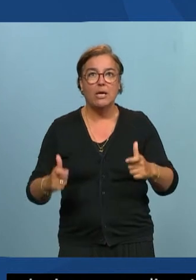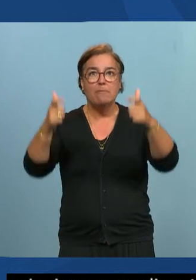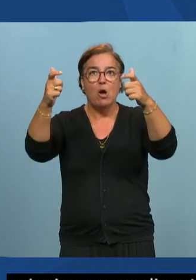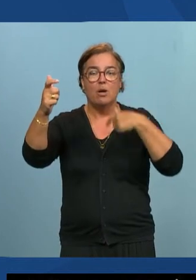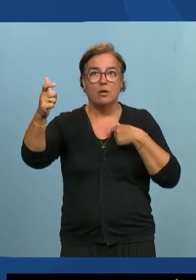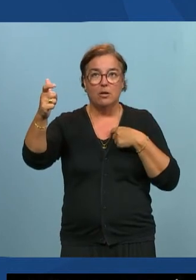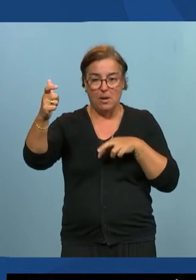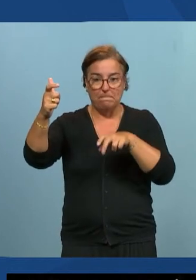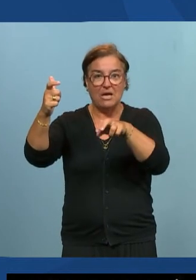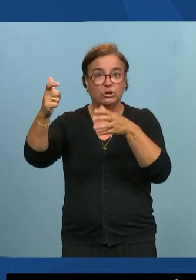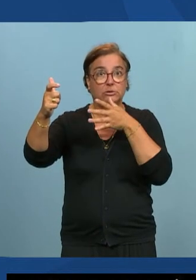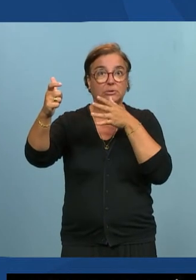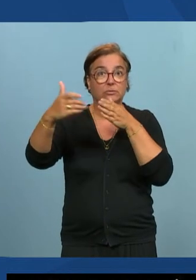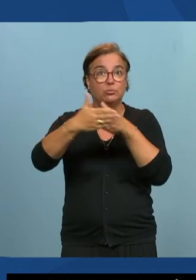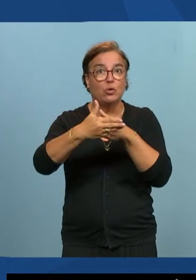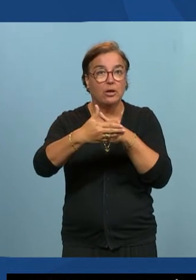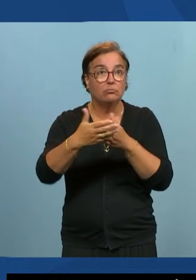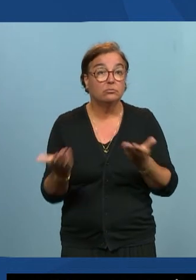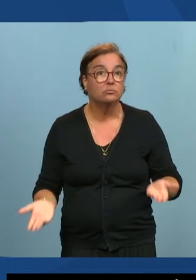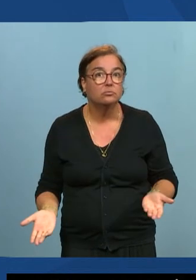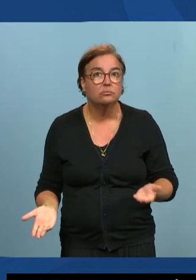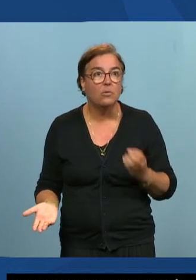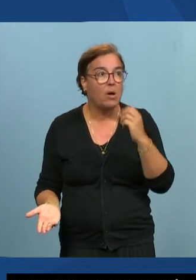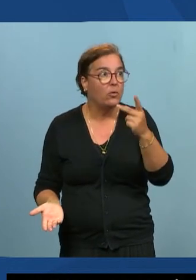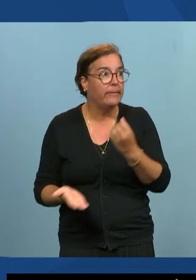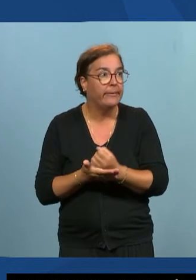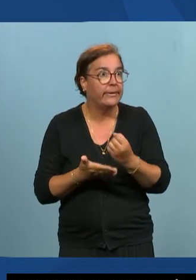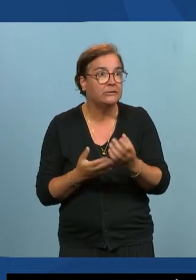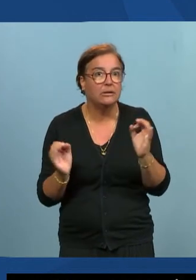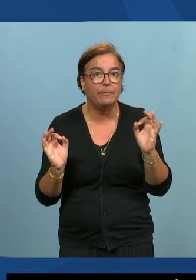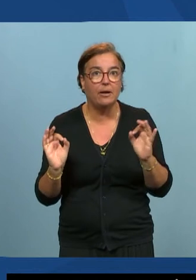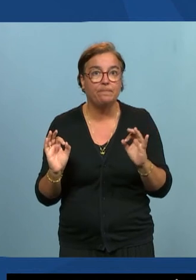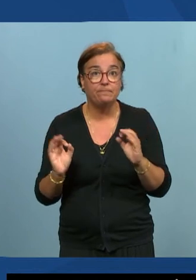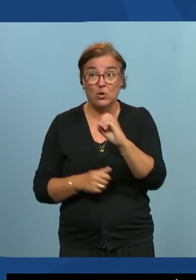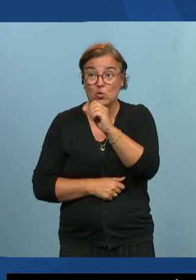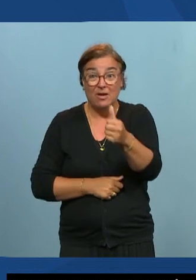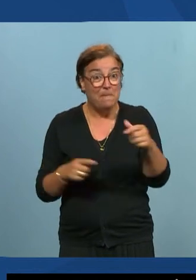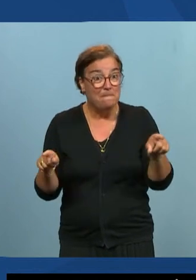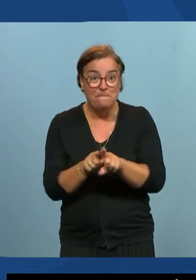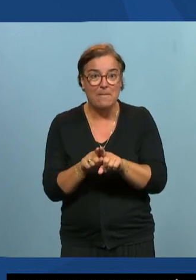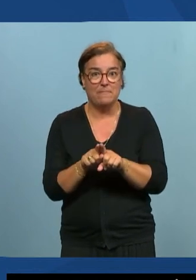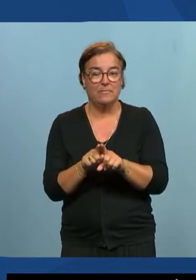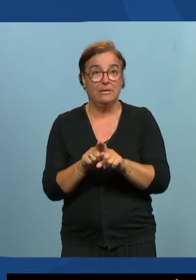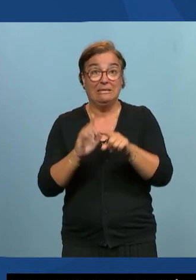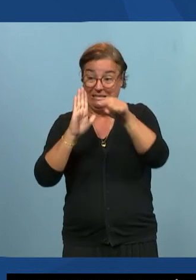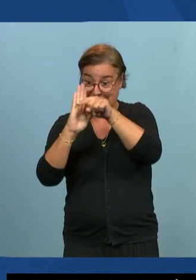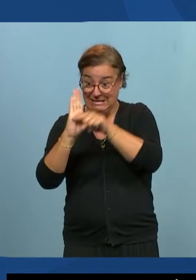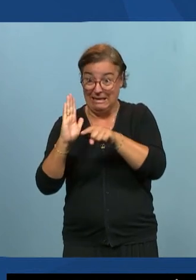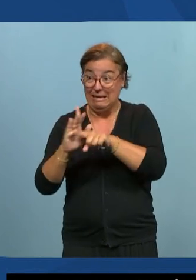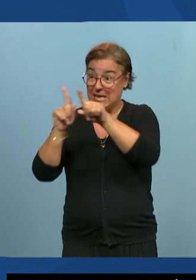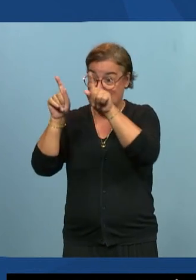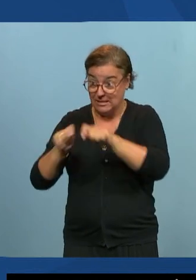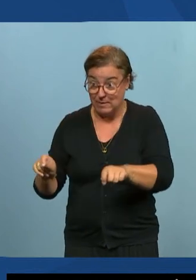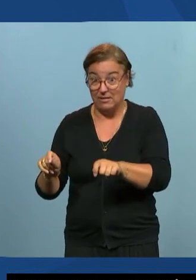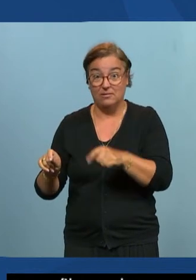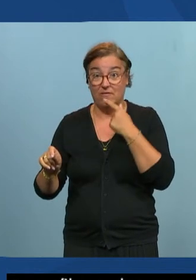marches à l'entrée je ne pas rentrer c'est exactement la même chose dans le numérique c'est qu'à partir du moment où on a respecté ces règles où on se dit ces règles nous permettent de lever les points